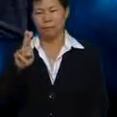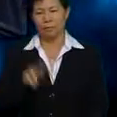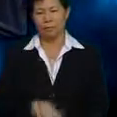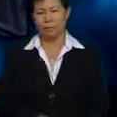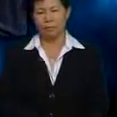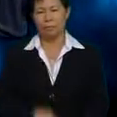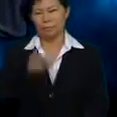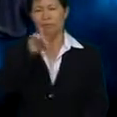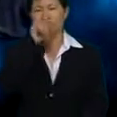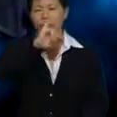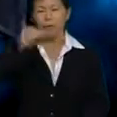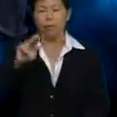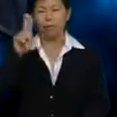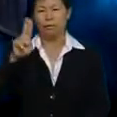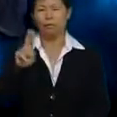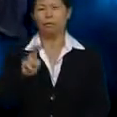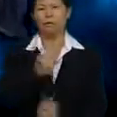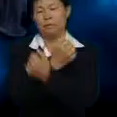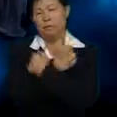Sebenarnya Juliam dan adik Sayangkan Umi